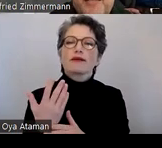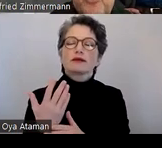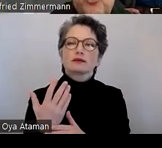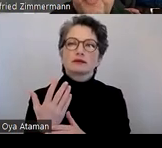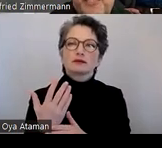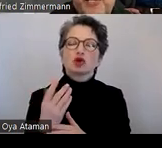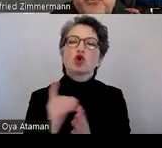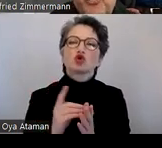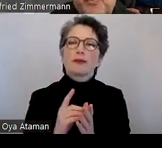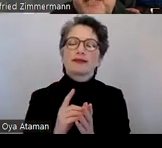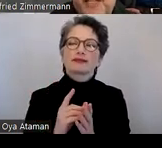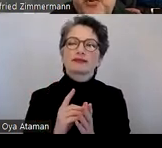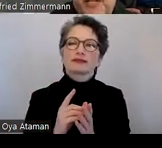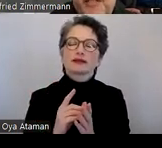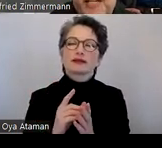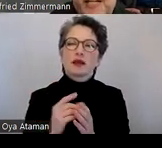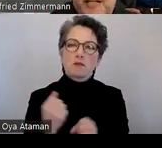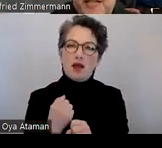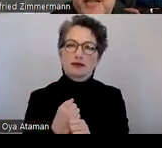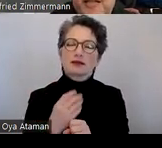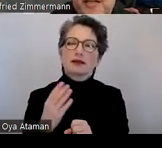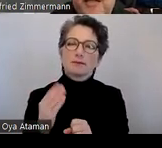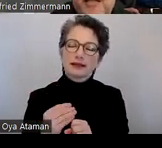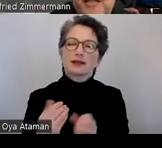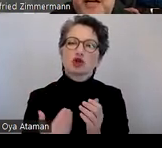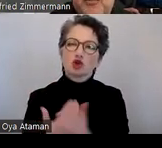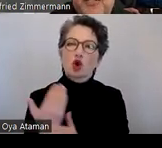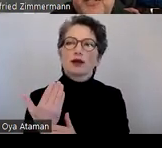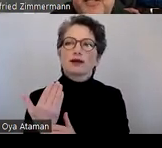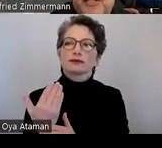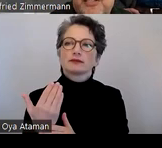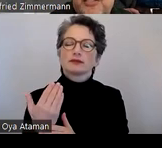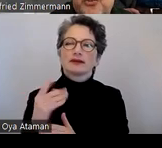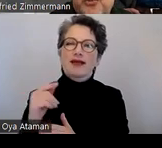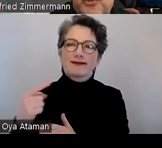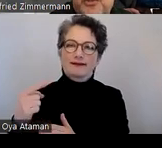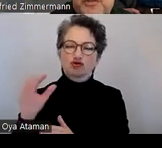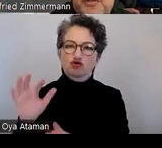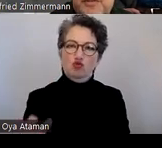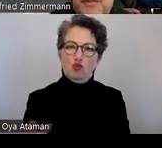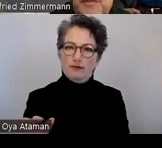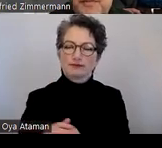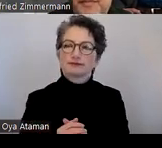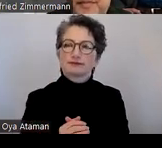das Dokument erneut mit der neuen TAK ausgezeichneten Struktur.